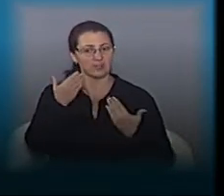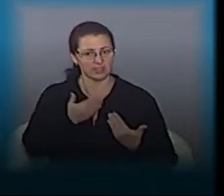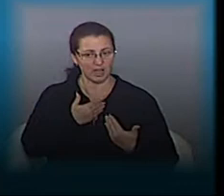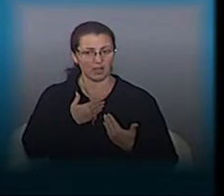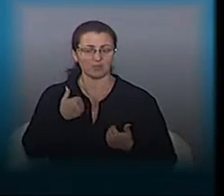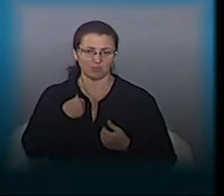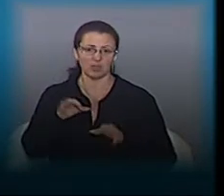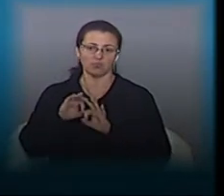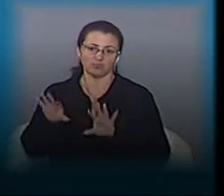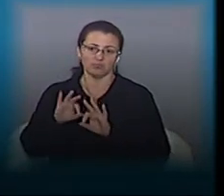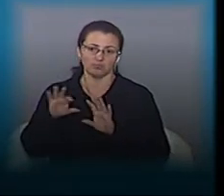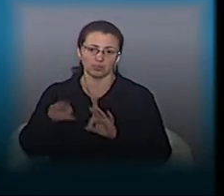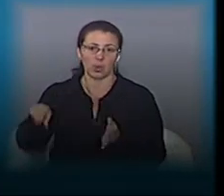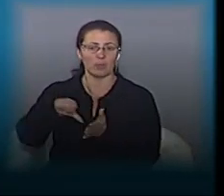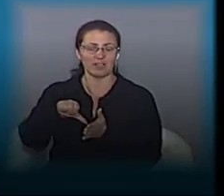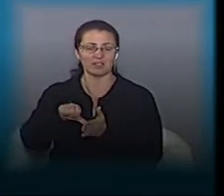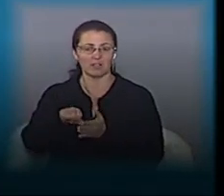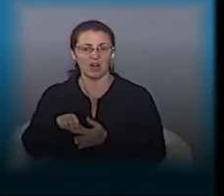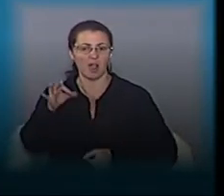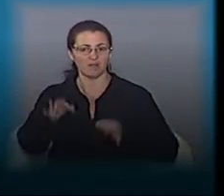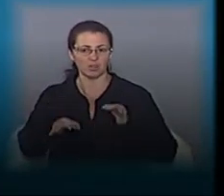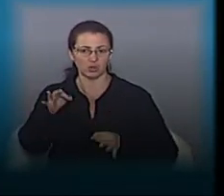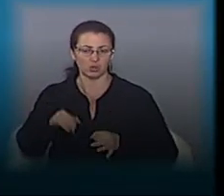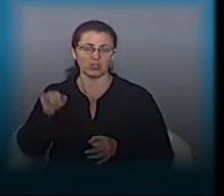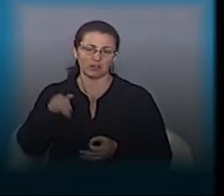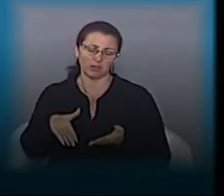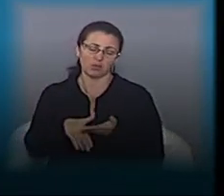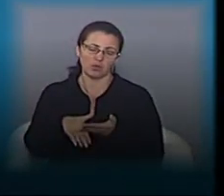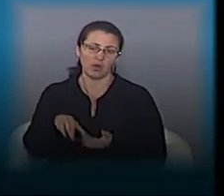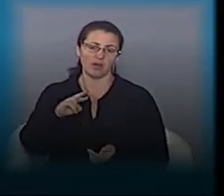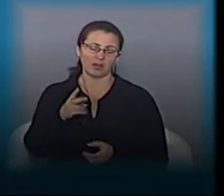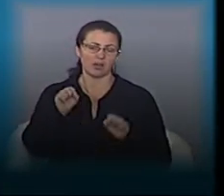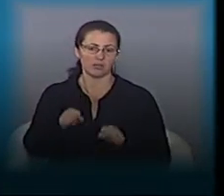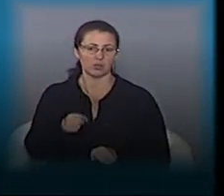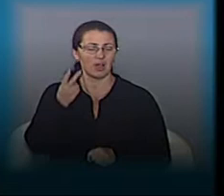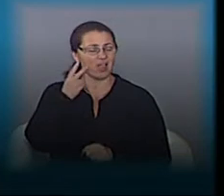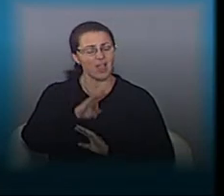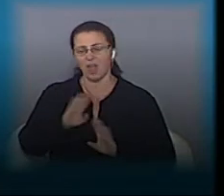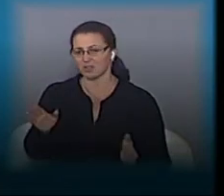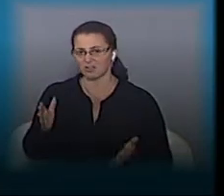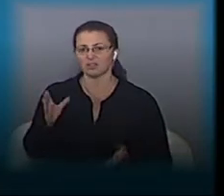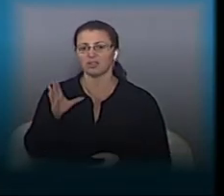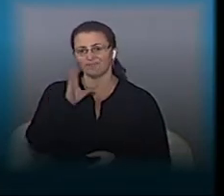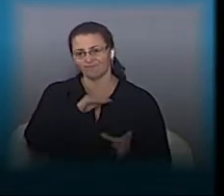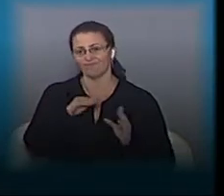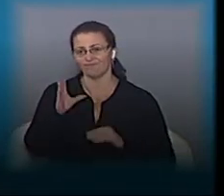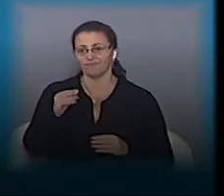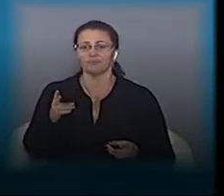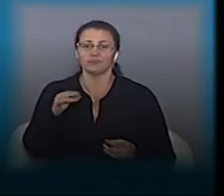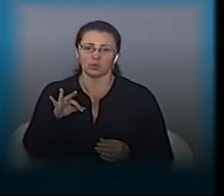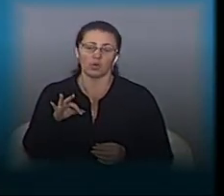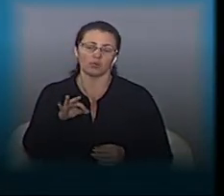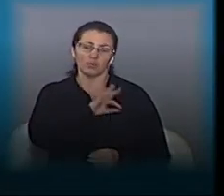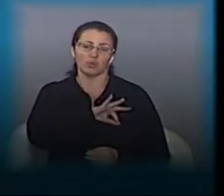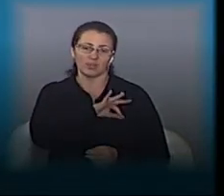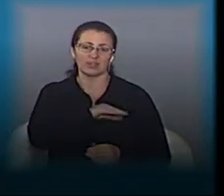консультуємо, представляємо в суді і допомагаємо як можемо. Не завжди виходить, можу зізнатися точно, тому що правова